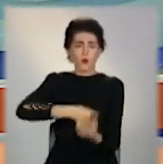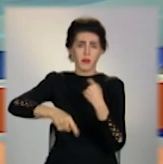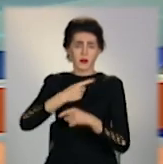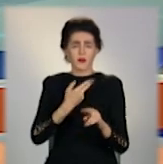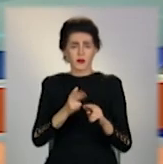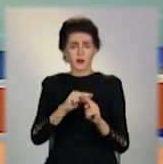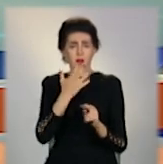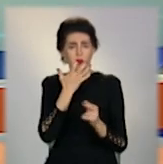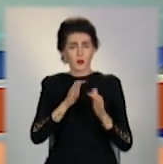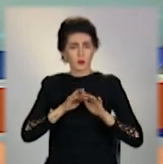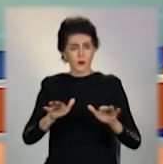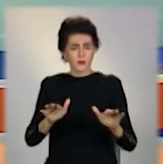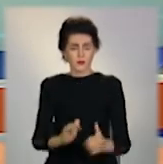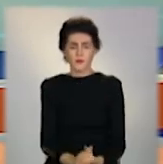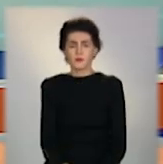будинків тепло.